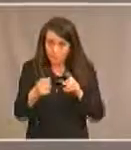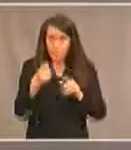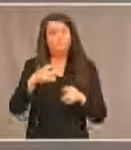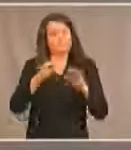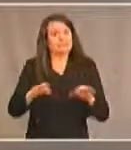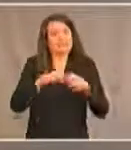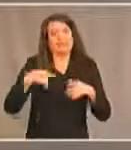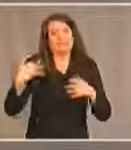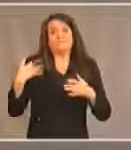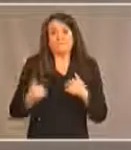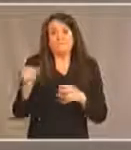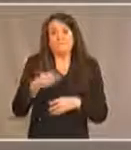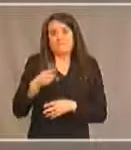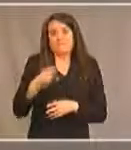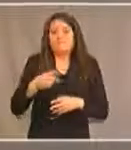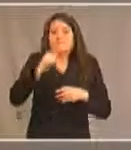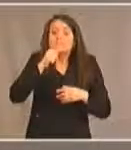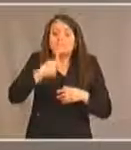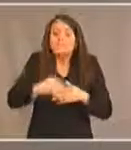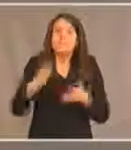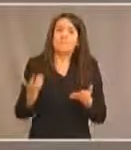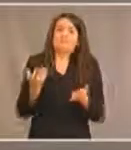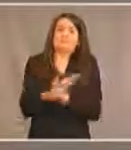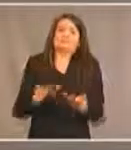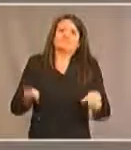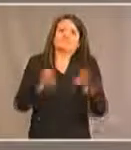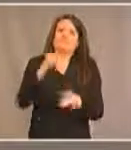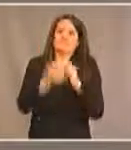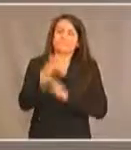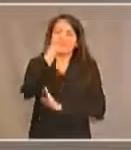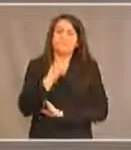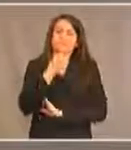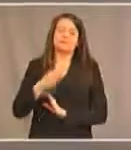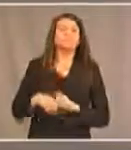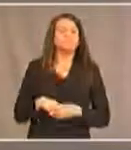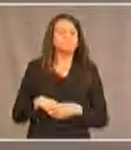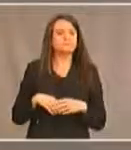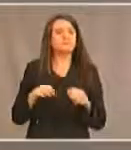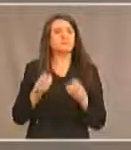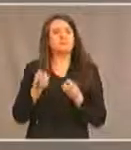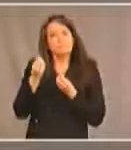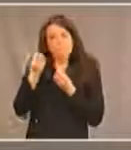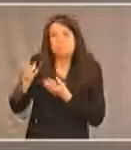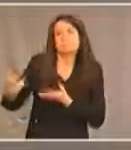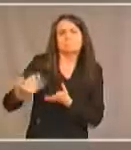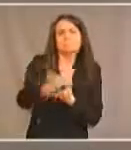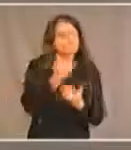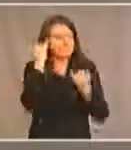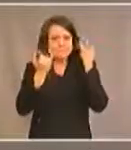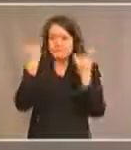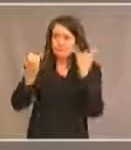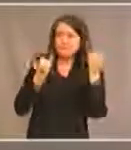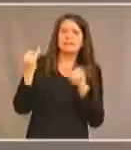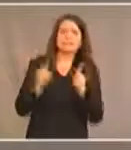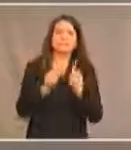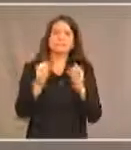pas à y répondre au cours des prochains jours. Donc l'ampleur de l'information, des idées, des occasions